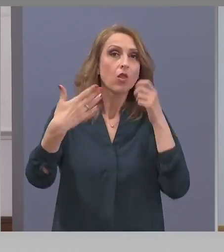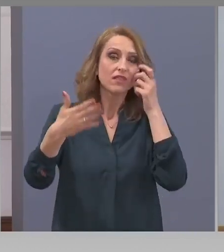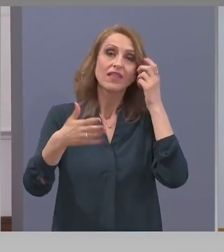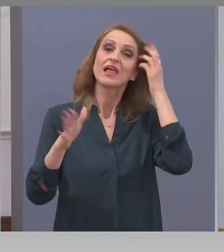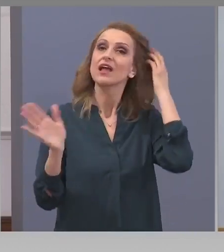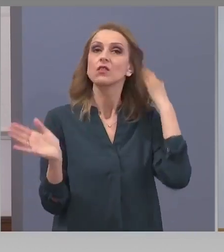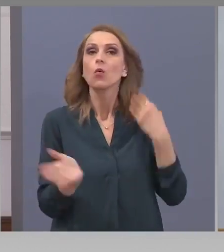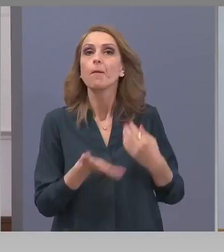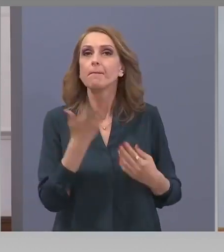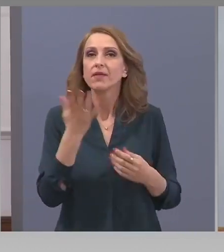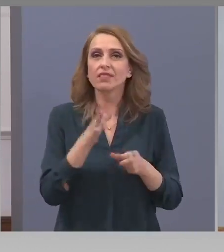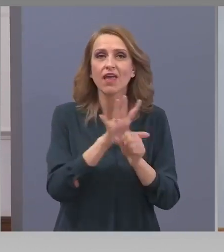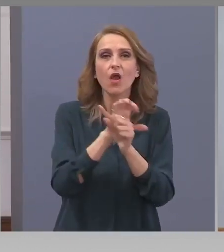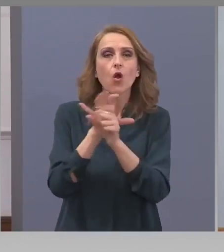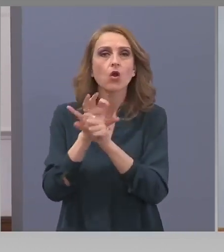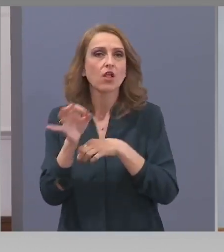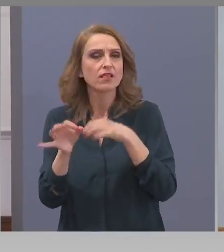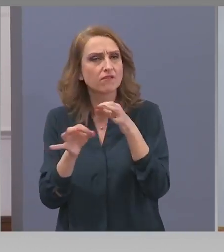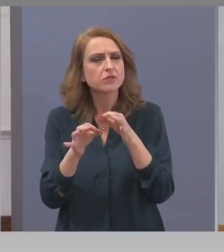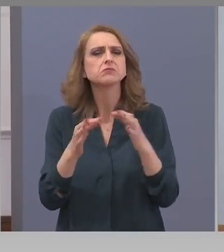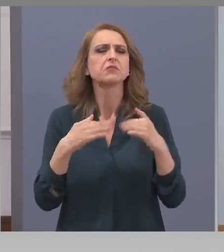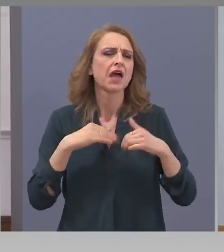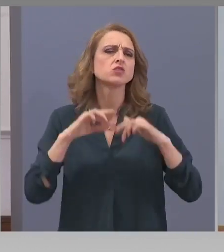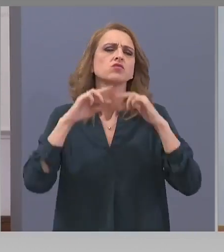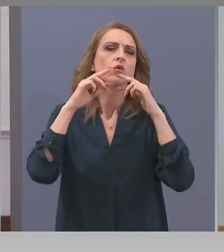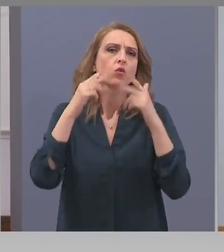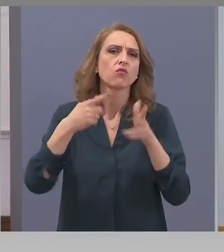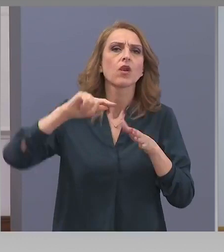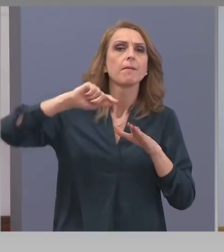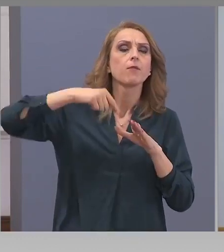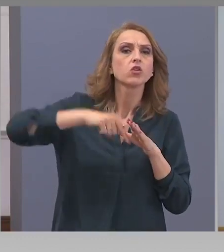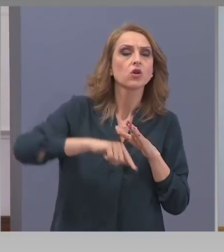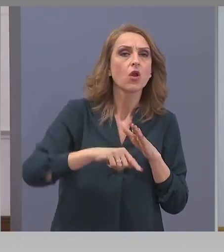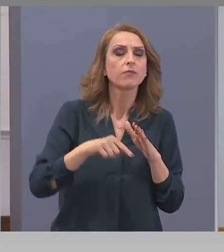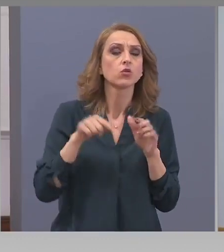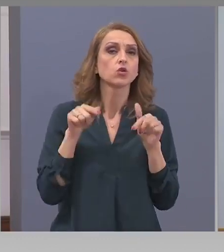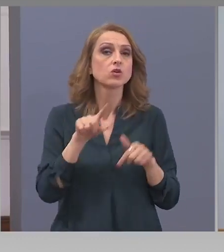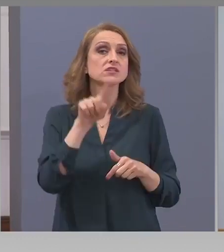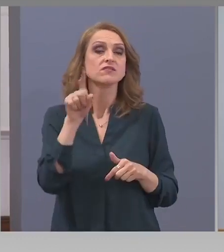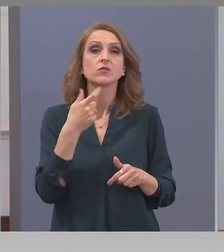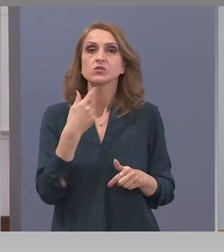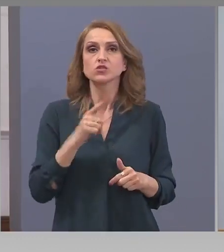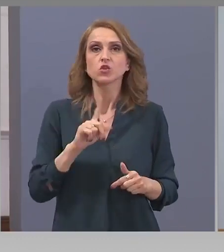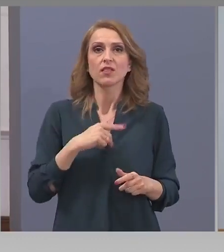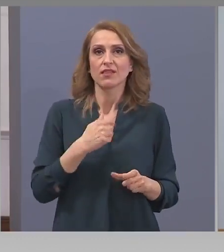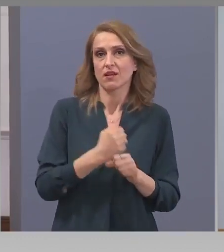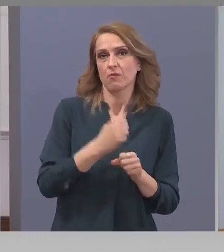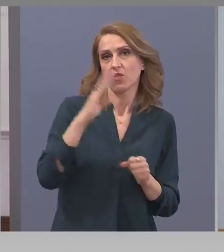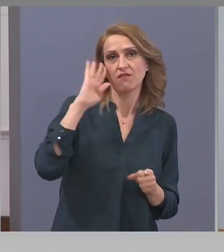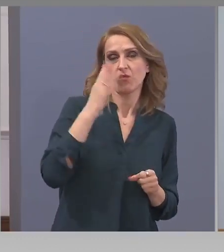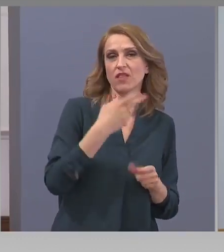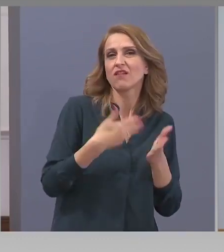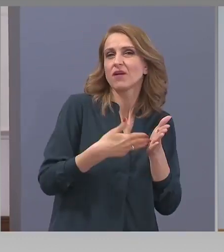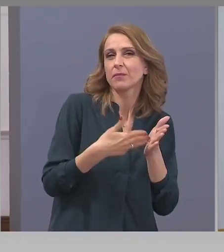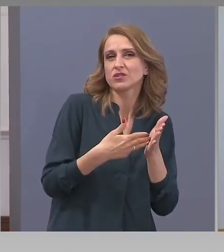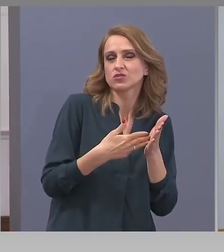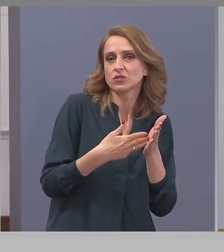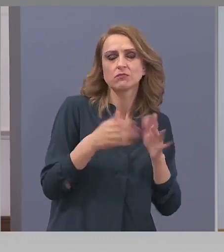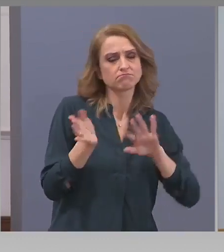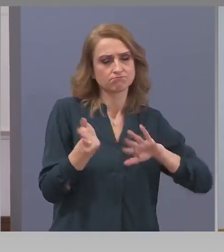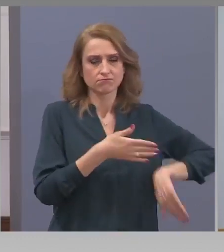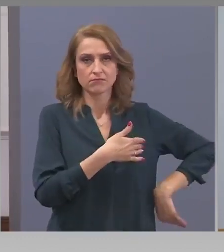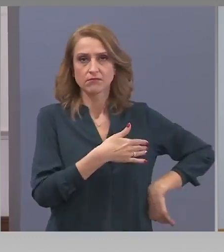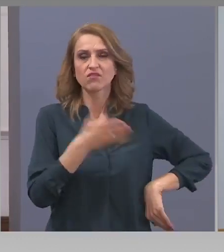след като изтече епидемията, аз ще ви отговоря много подробно на този въпрос. Аз съм тук, за да помагаме всички на